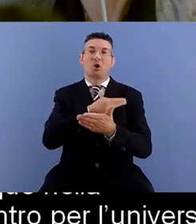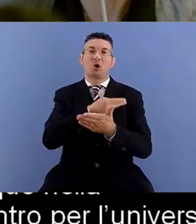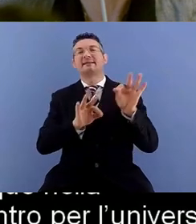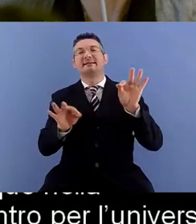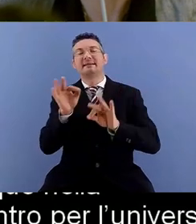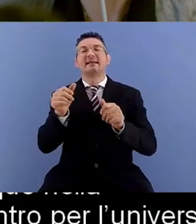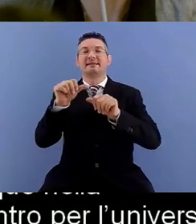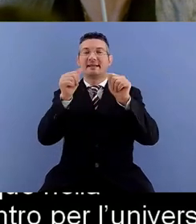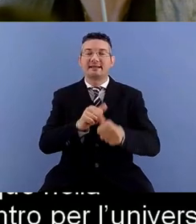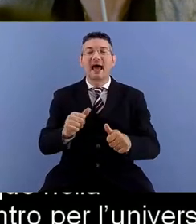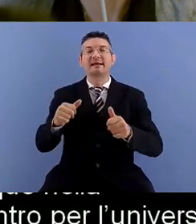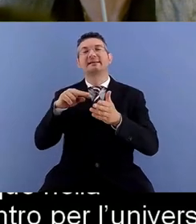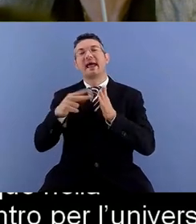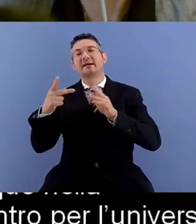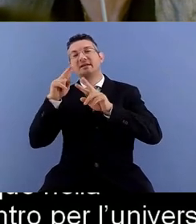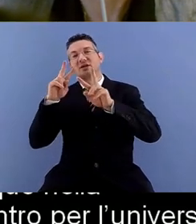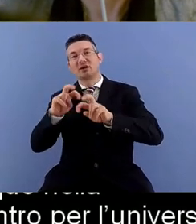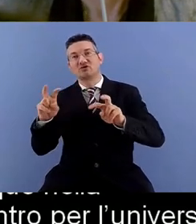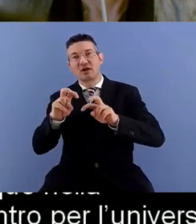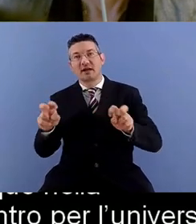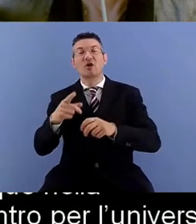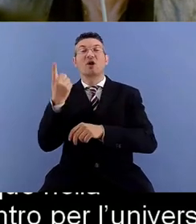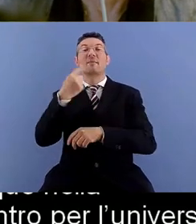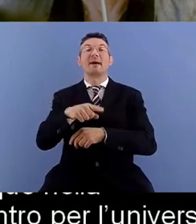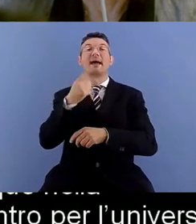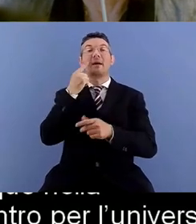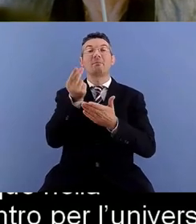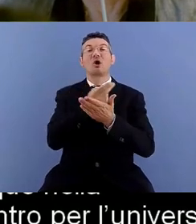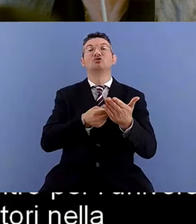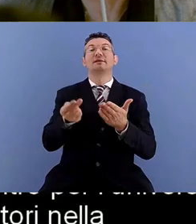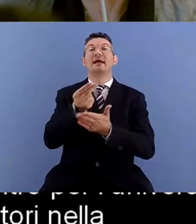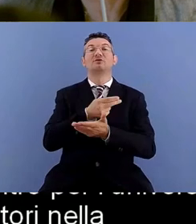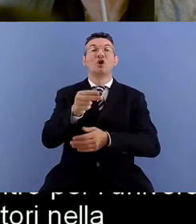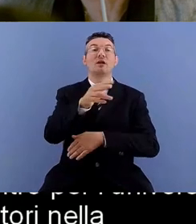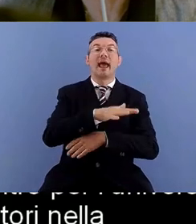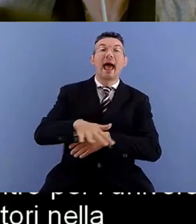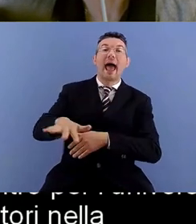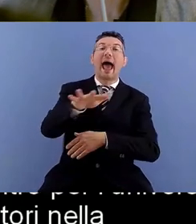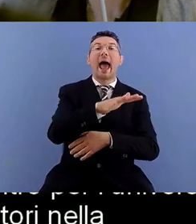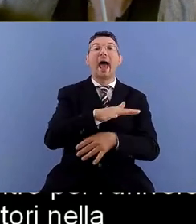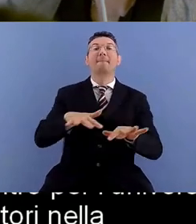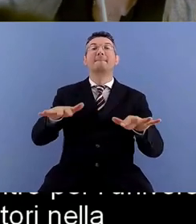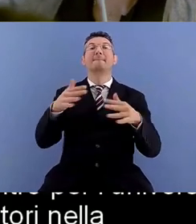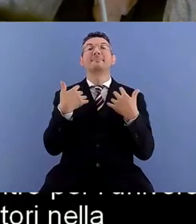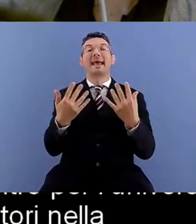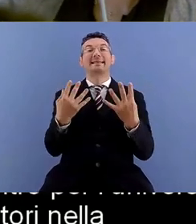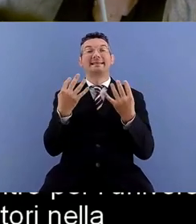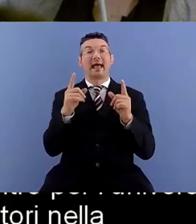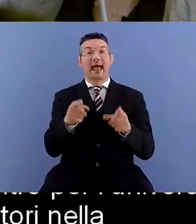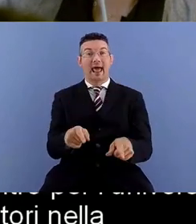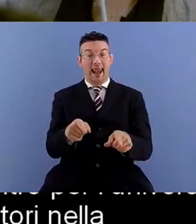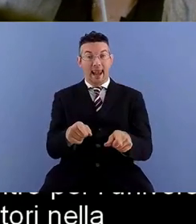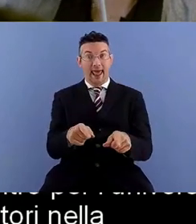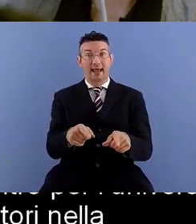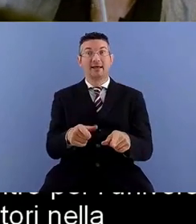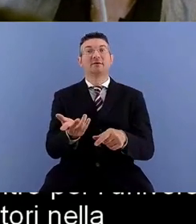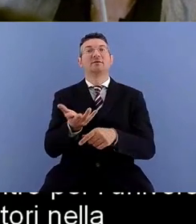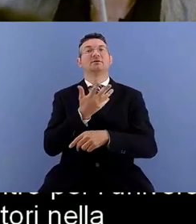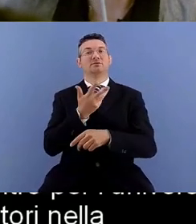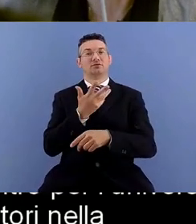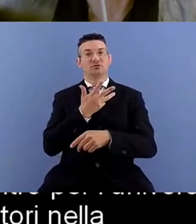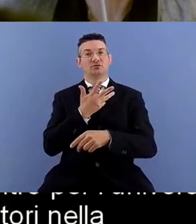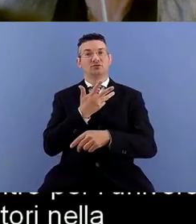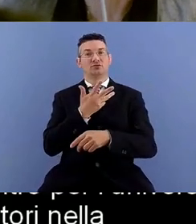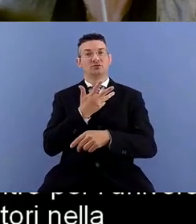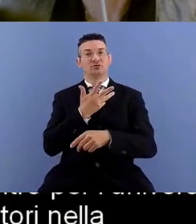nell'ambito della progettazione ambientale ne definisce i sette principi che poi questi sette principi verranno in